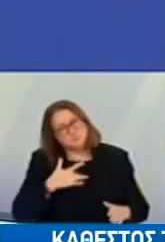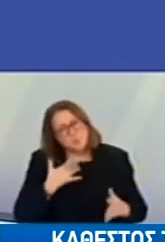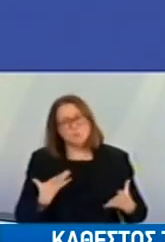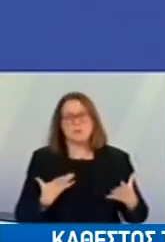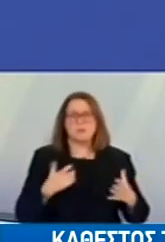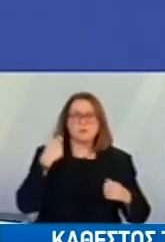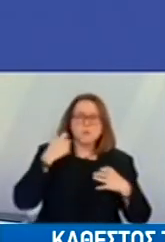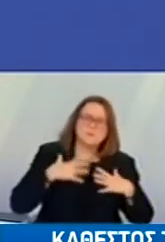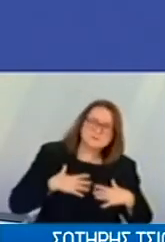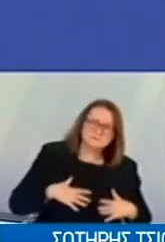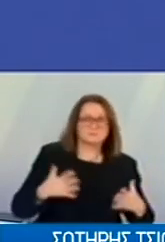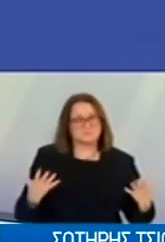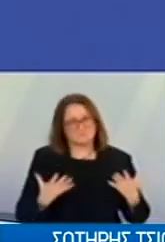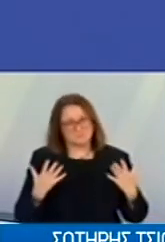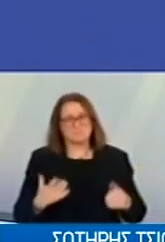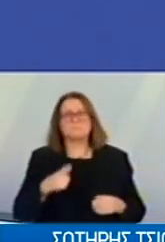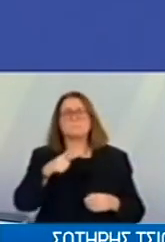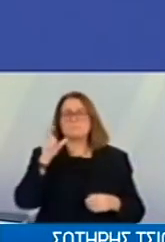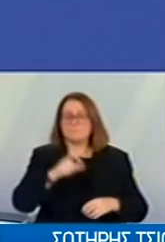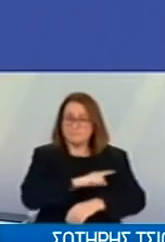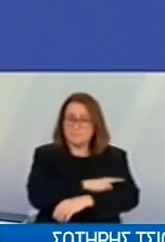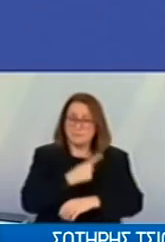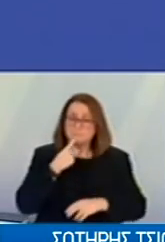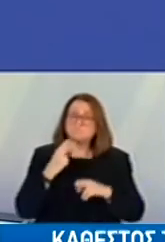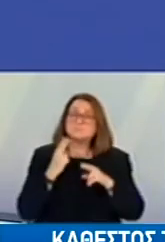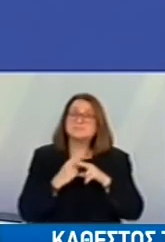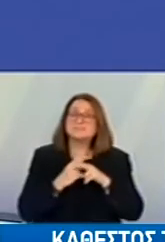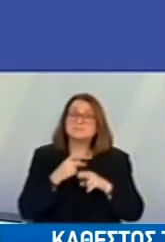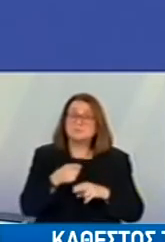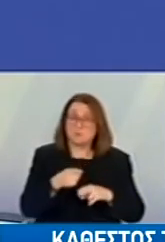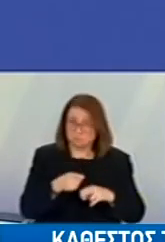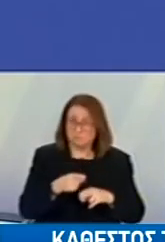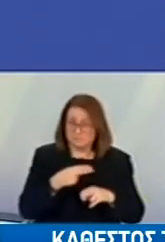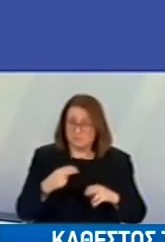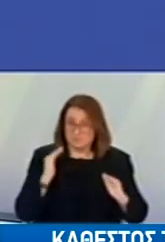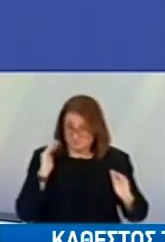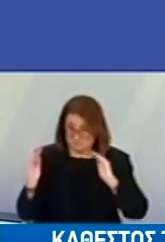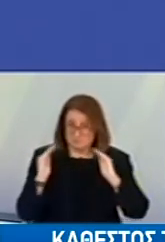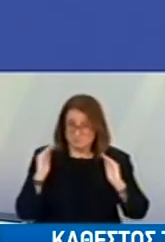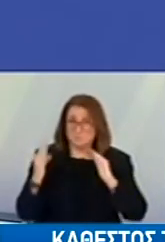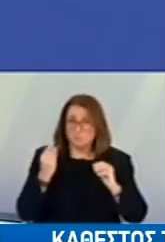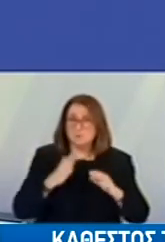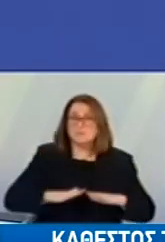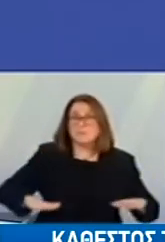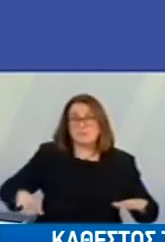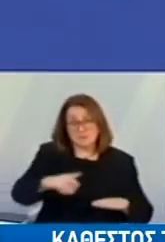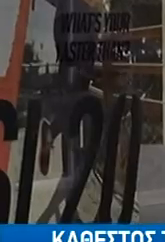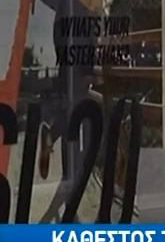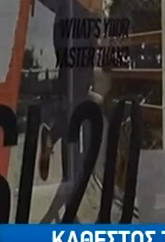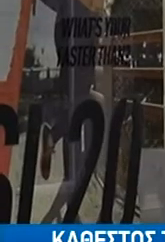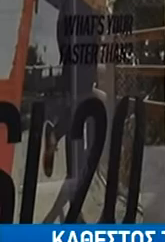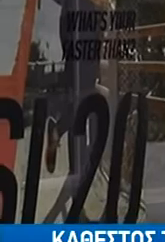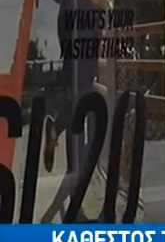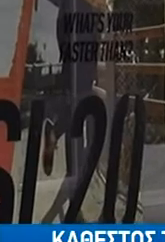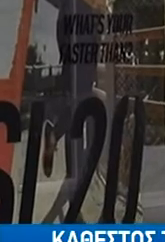εκπαίδευσης στον μαθητικό πληθυσμό στα παιδιά μας. Η Επιτροπή διχάστηκε για αυτό το θέμα. Θέλω να είμαι ειλικρινής μαζί σας. Ο